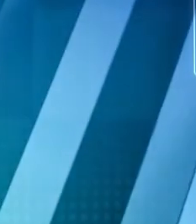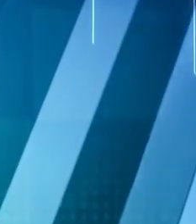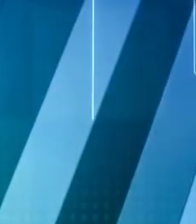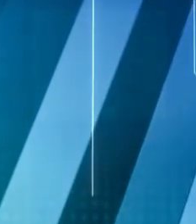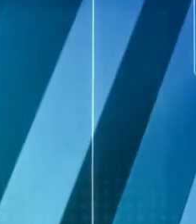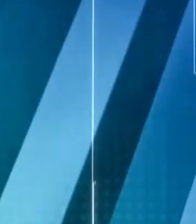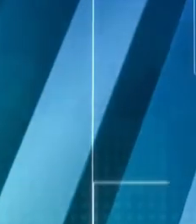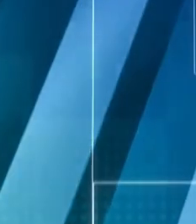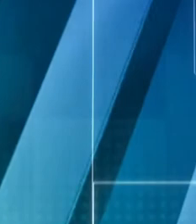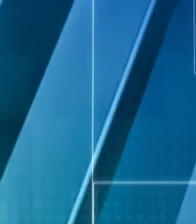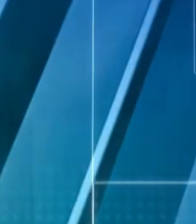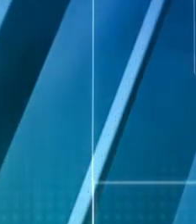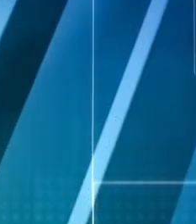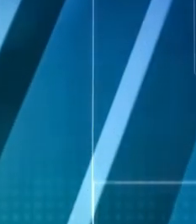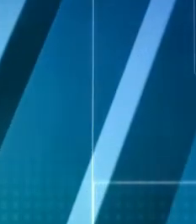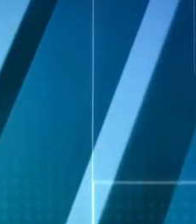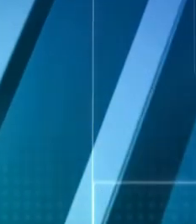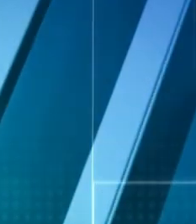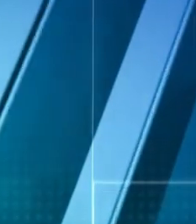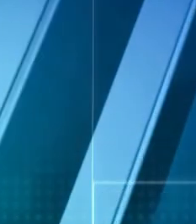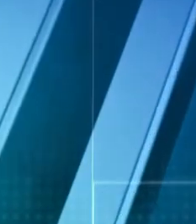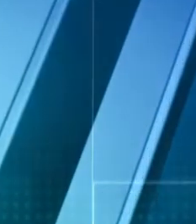Девушки отдыхают